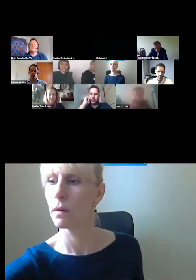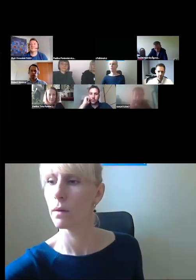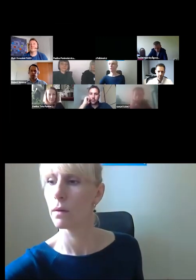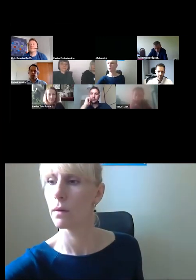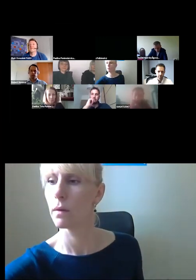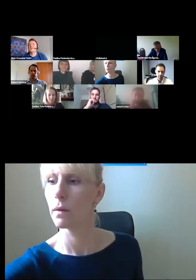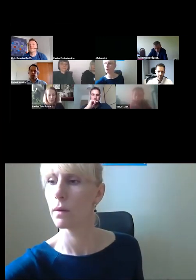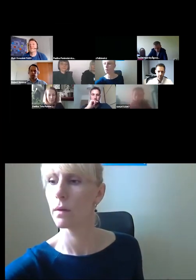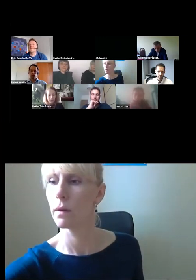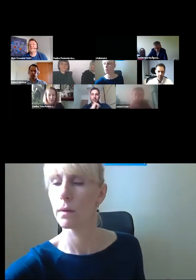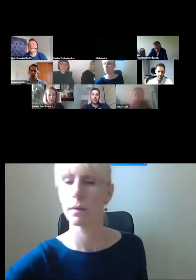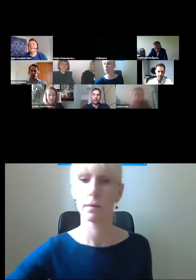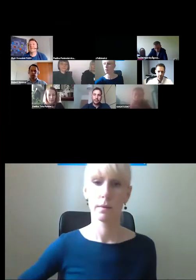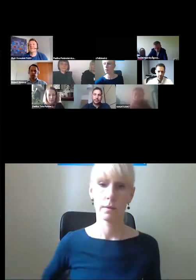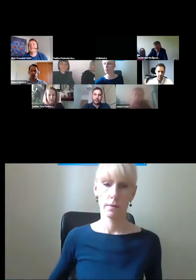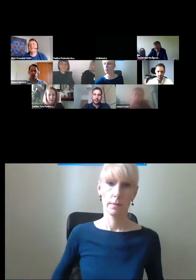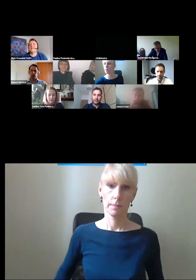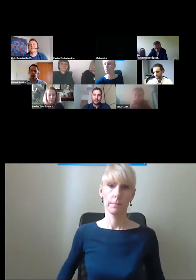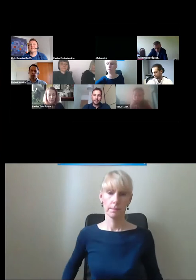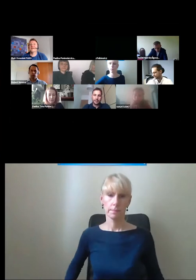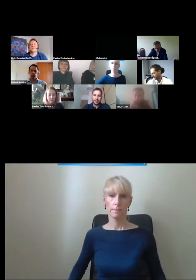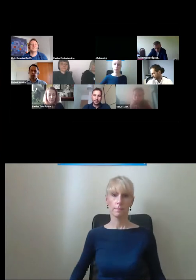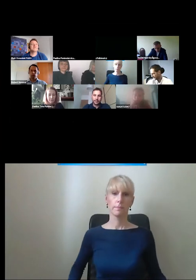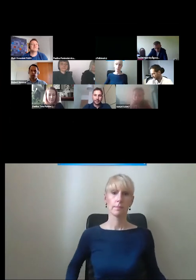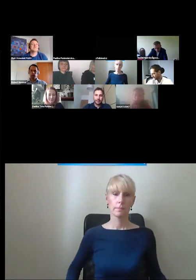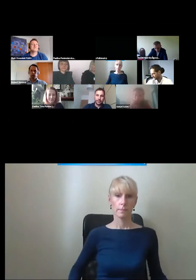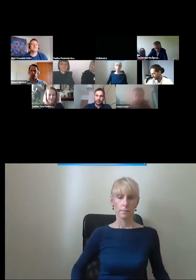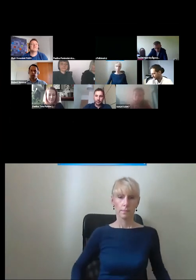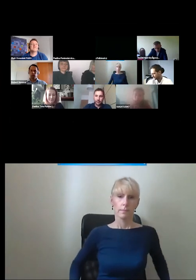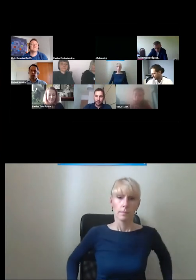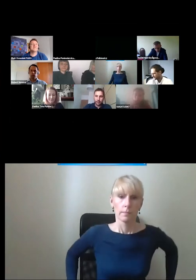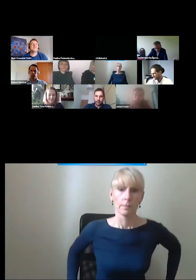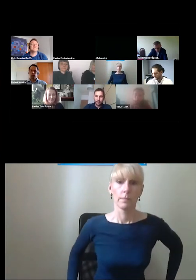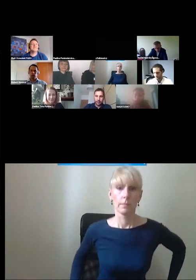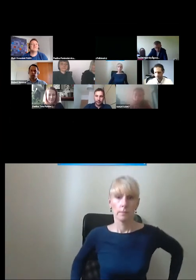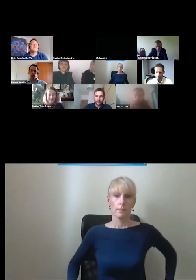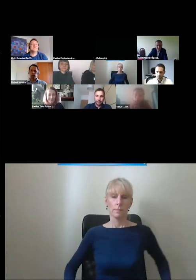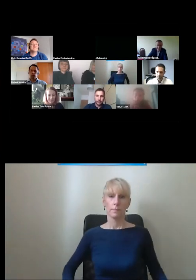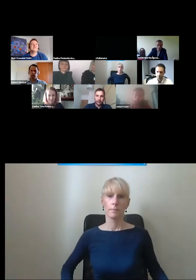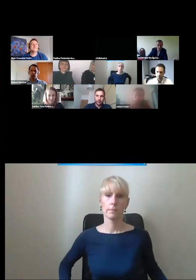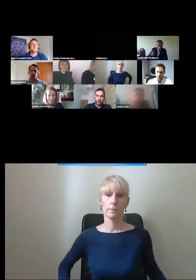Adama i